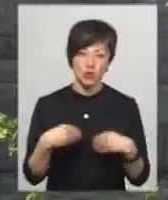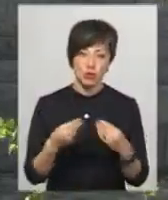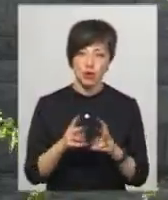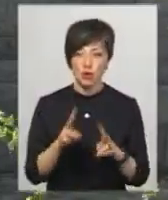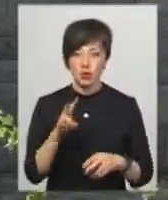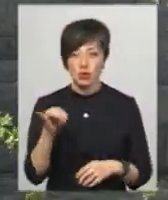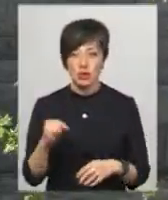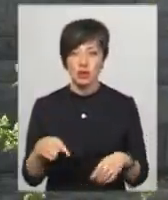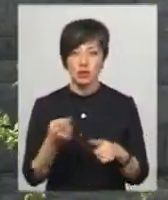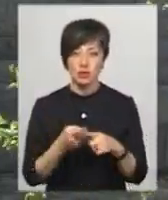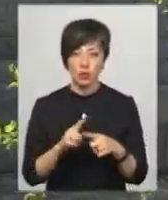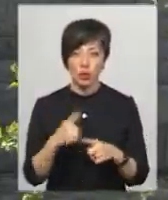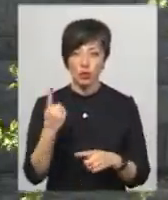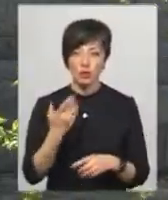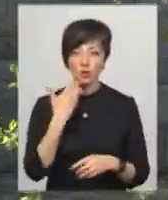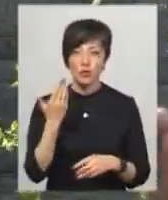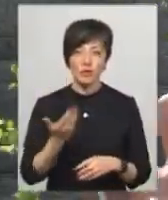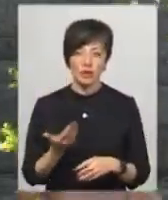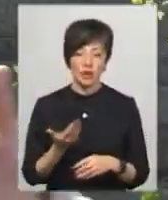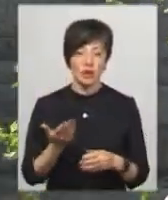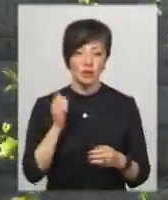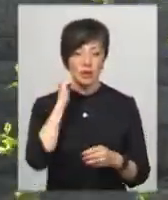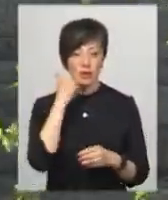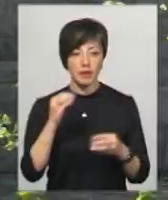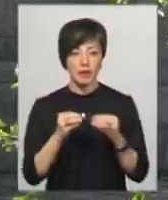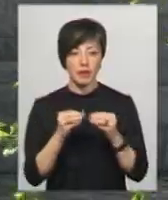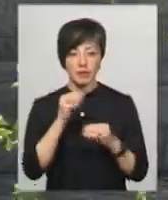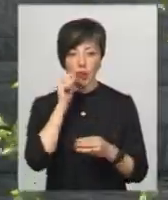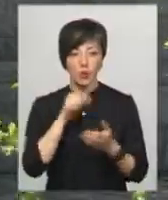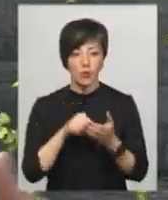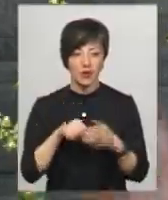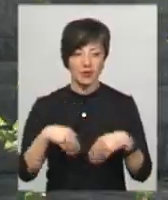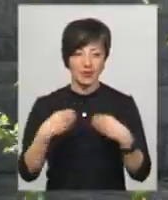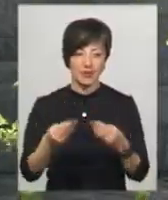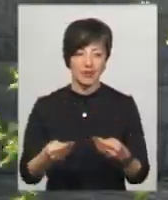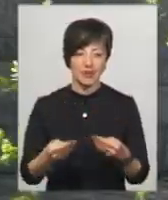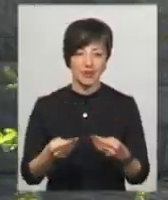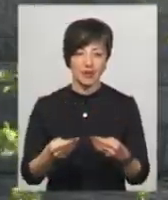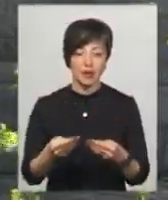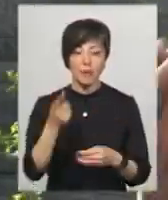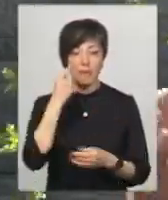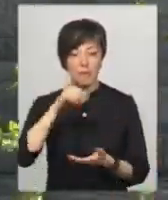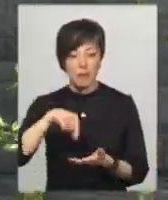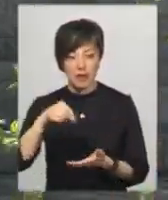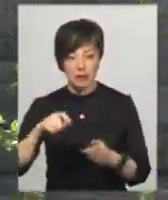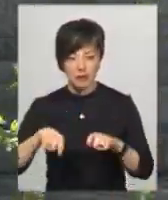хто ні. І тут один доповідає, що якась бабка 10 курей дала. Той мед дав.